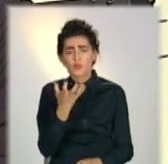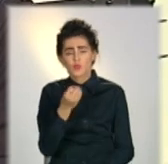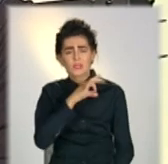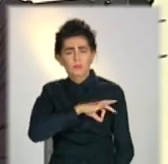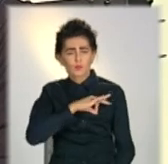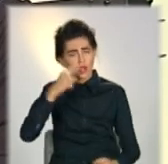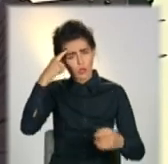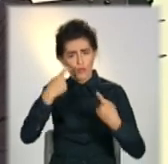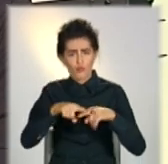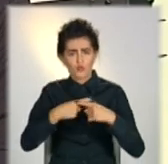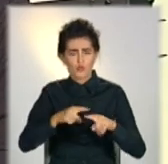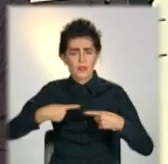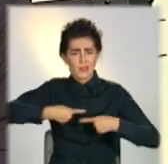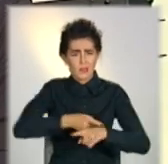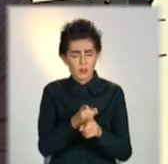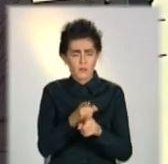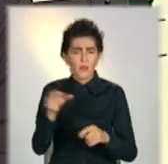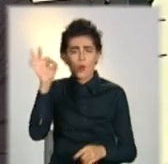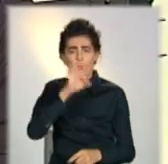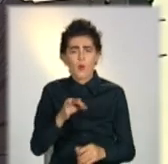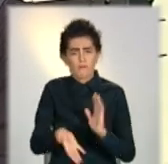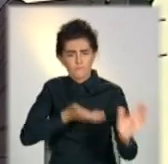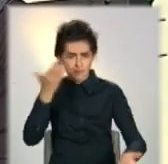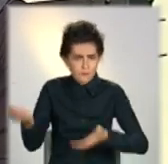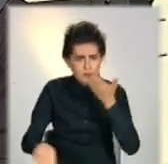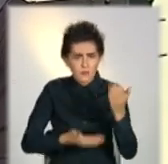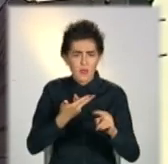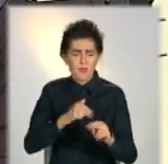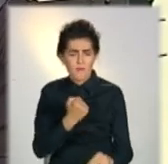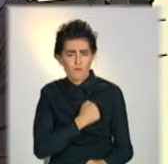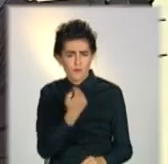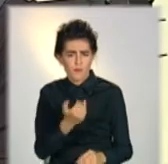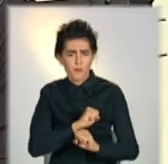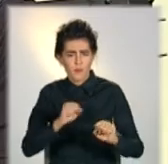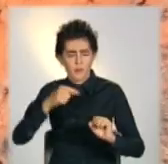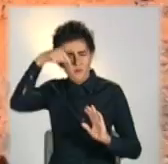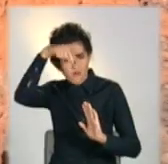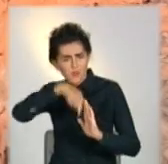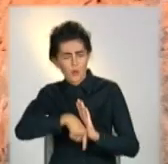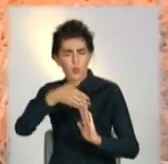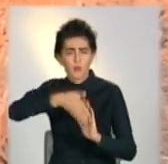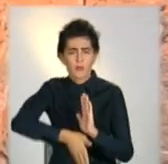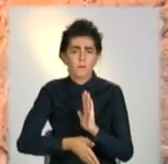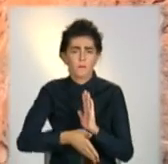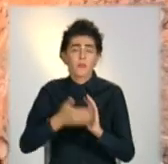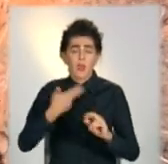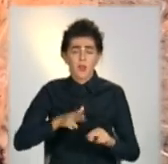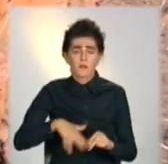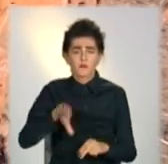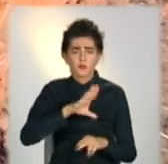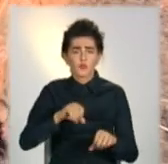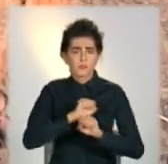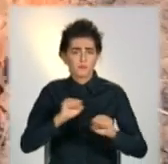інженерна техніка для відкопування боєприпасів на великих глибинах. Після чого всі снаряди